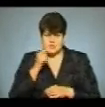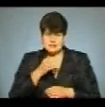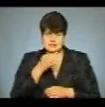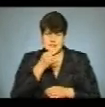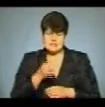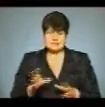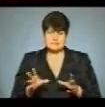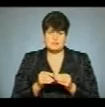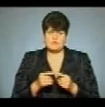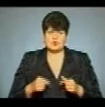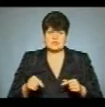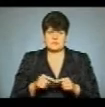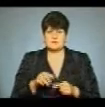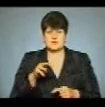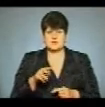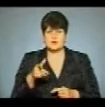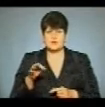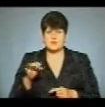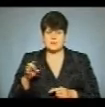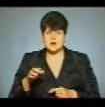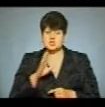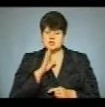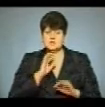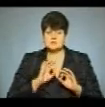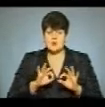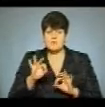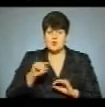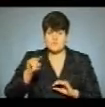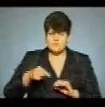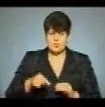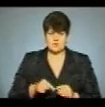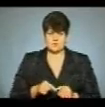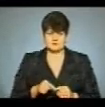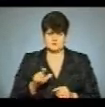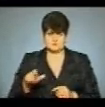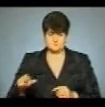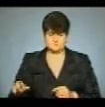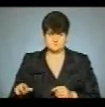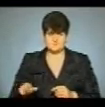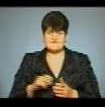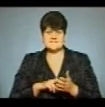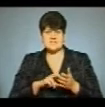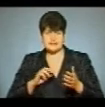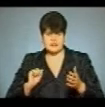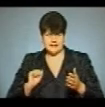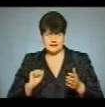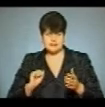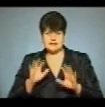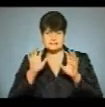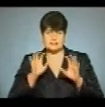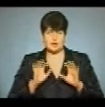співорганізаторка акції Марія Горбаль. Жінка розповідає про вимоги протестувальників. Відкликати подані